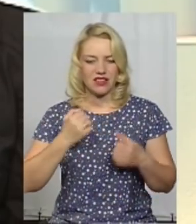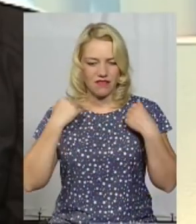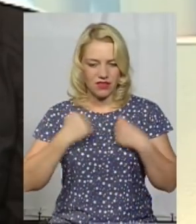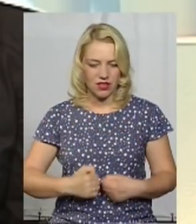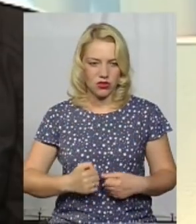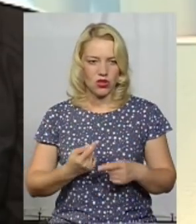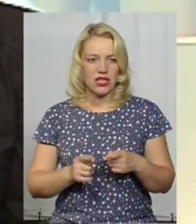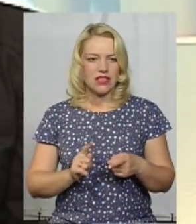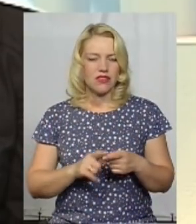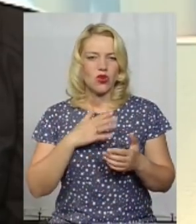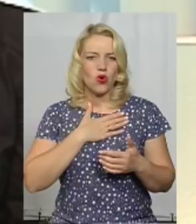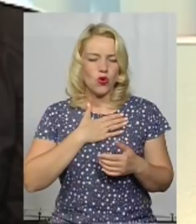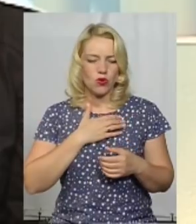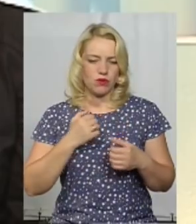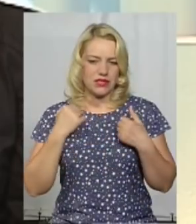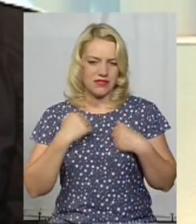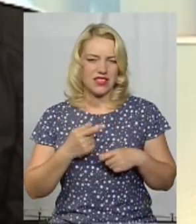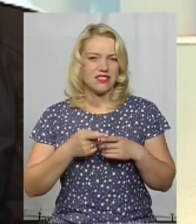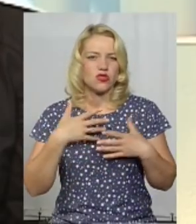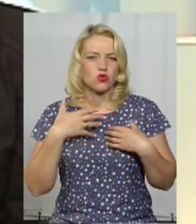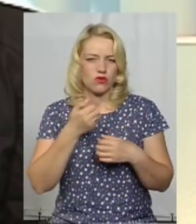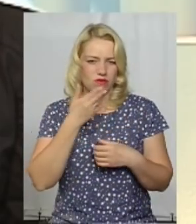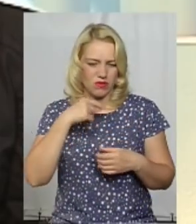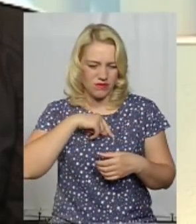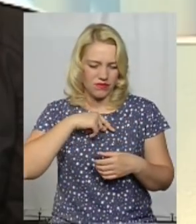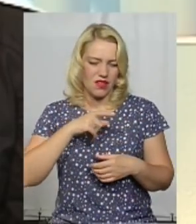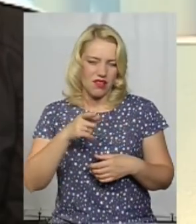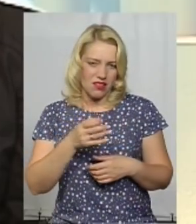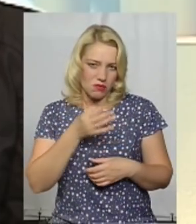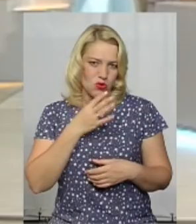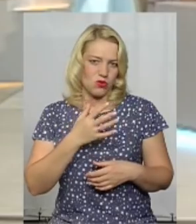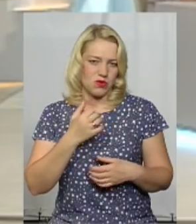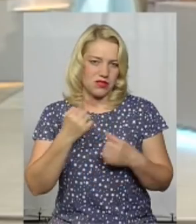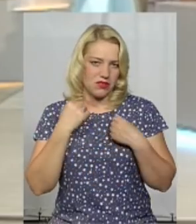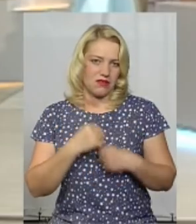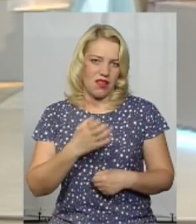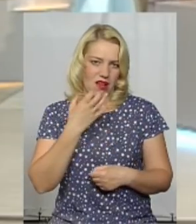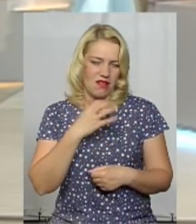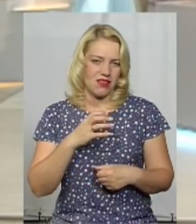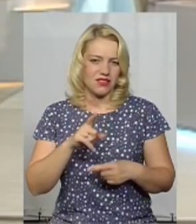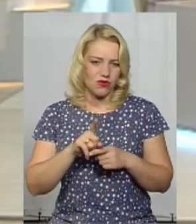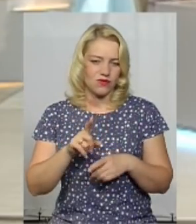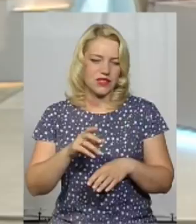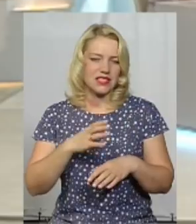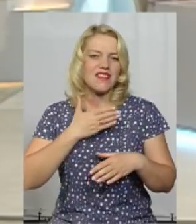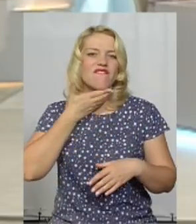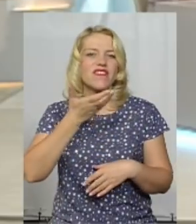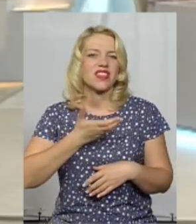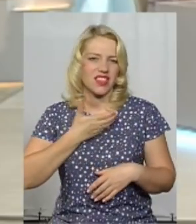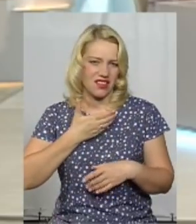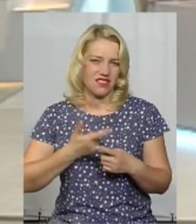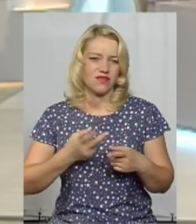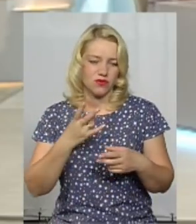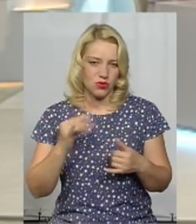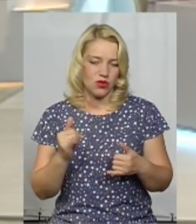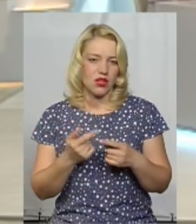той світер, то неадекватна, не зовсім здорова людина. І її так комфортно, розумієте? Ви вважаєте, що це... Ян,